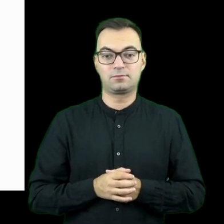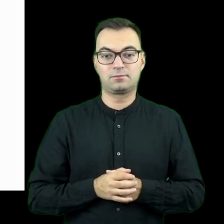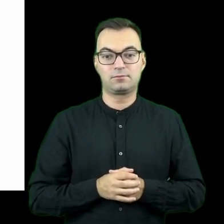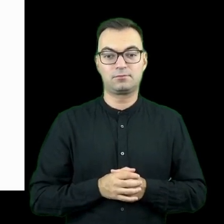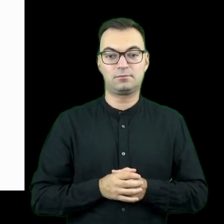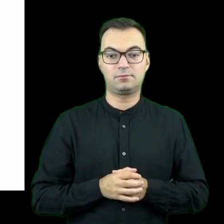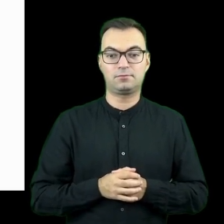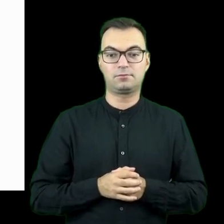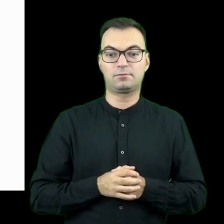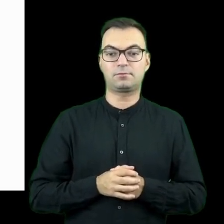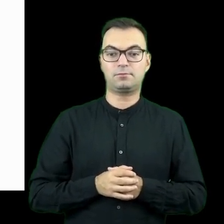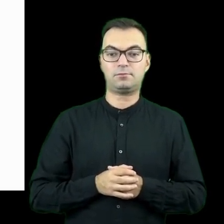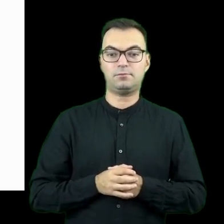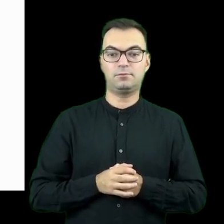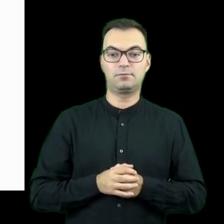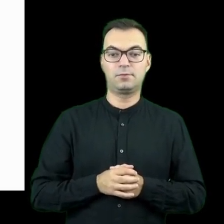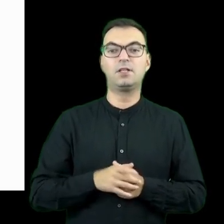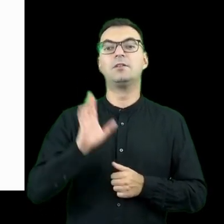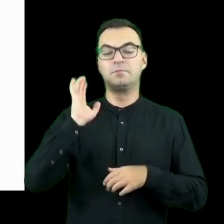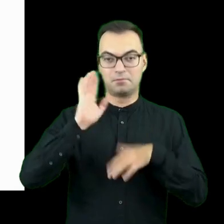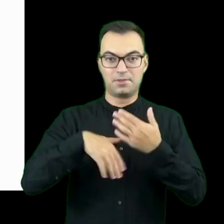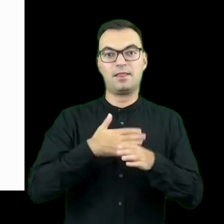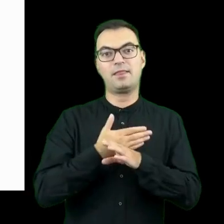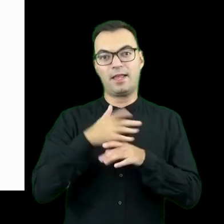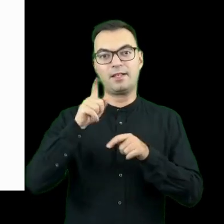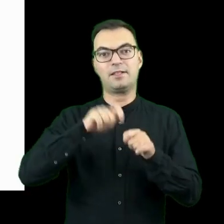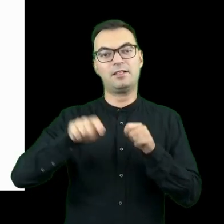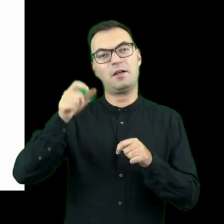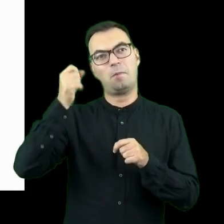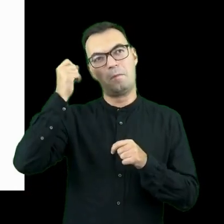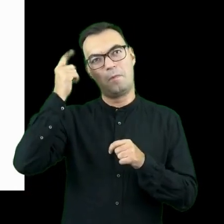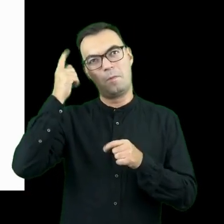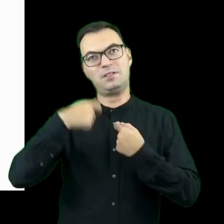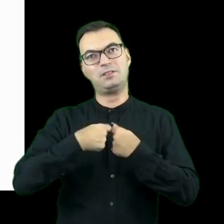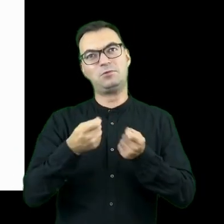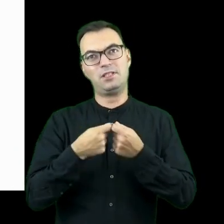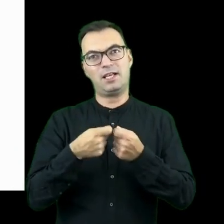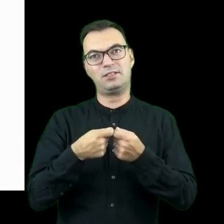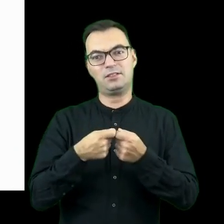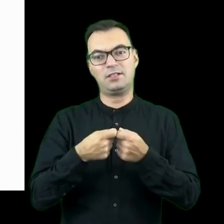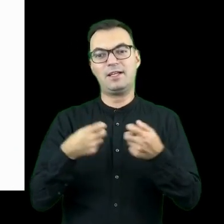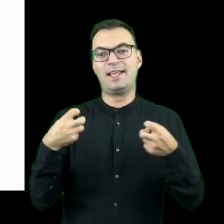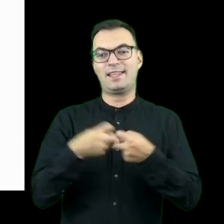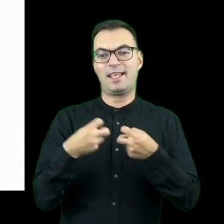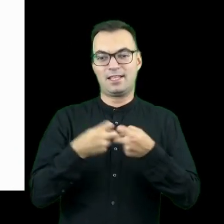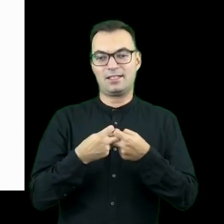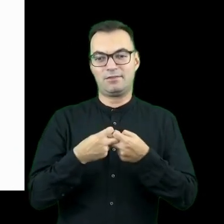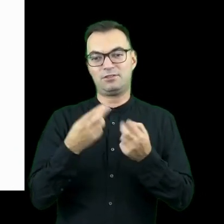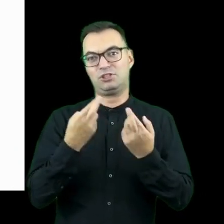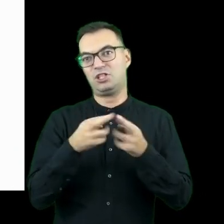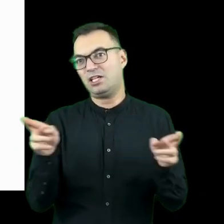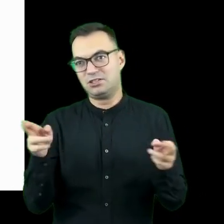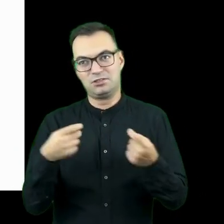twórcy Amazonu poszli dalej i sprawdzili, czy ten koncept sprzedaży produktów online'owo